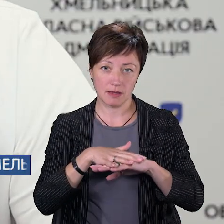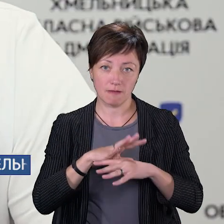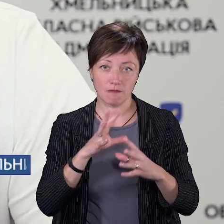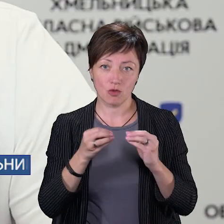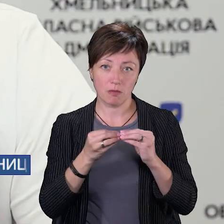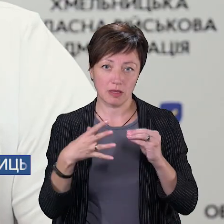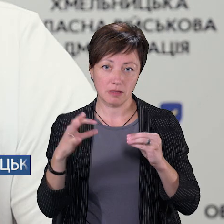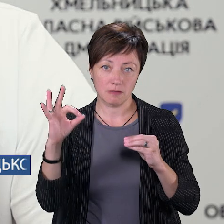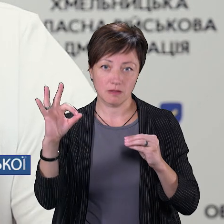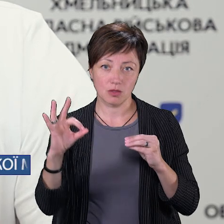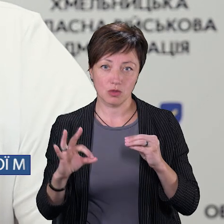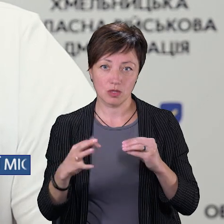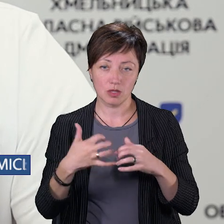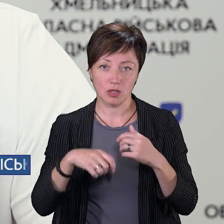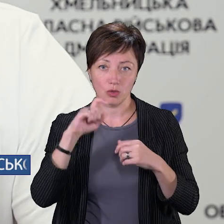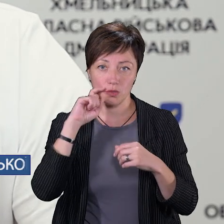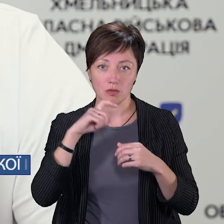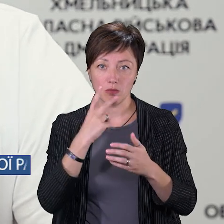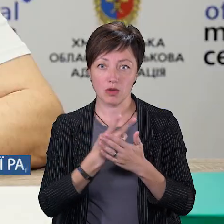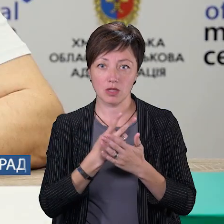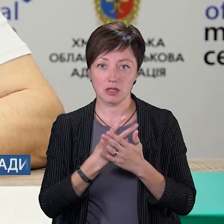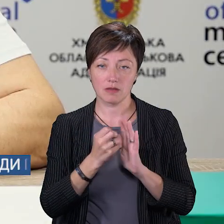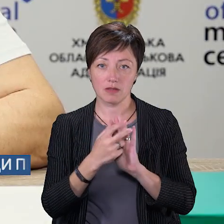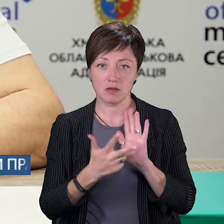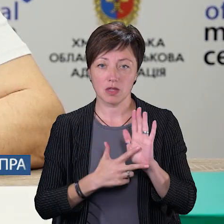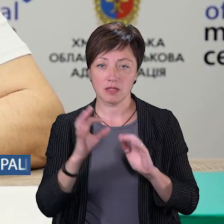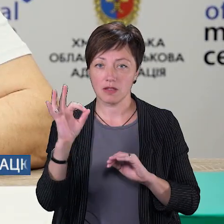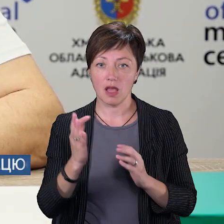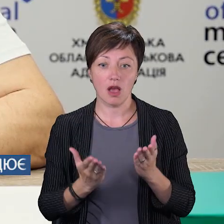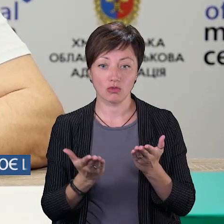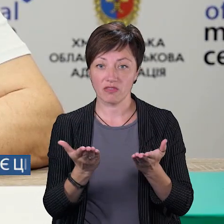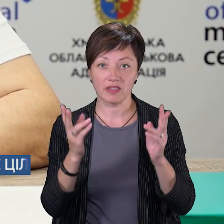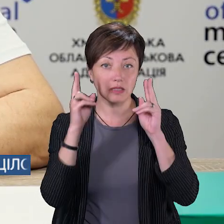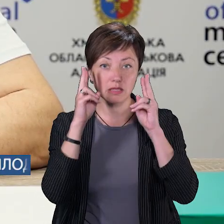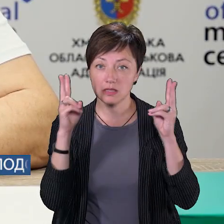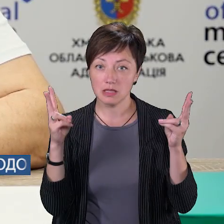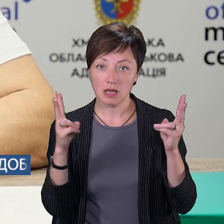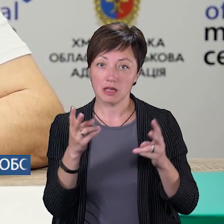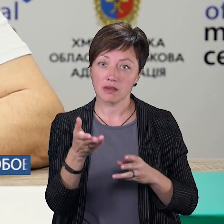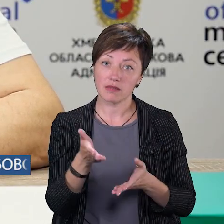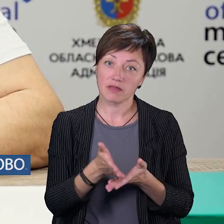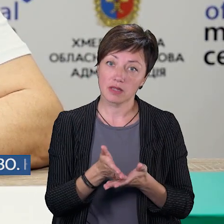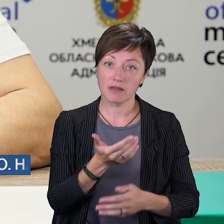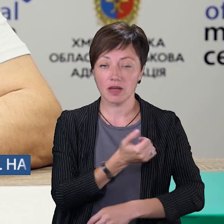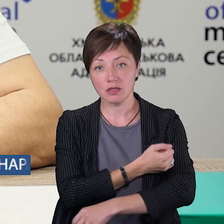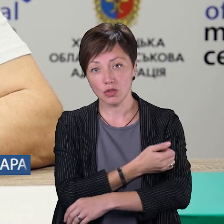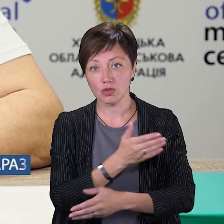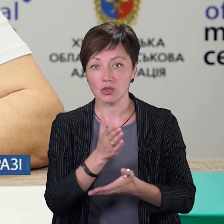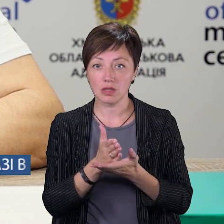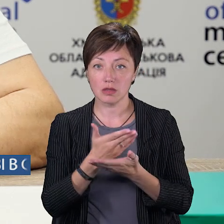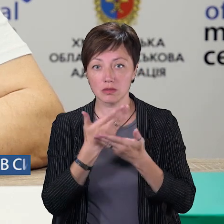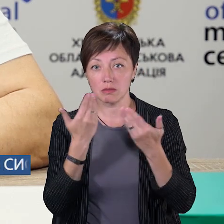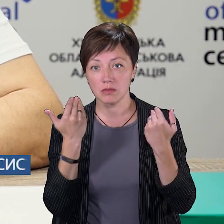15 відсотків, середньоукраїнський показник – 18 відсотків. Якщо ви не знаєте, чи ви вакциновані, чи є у вас